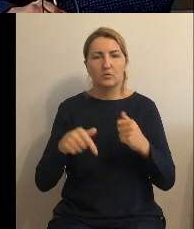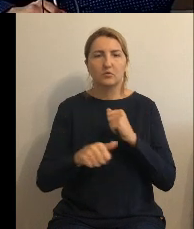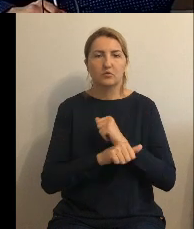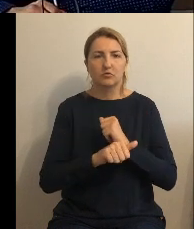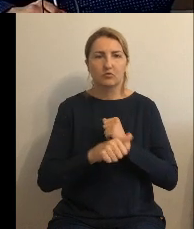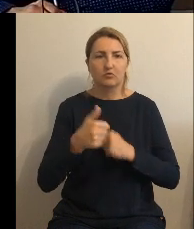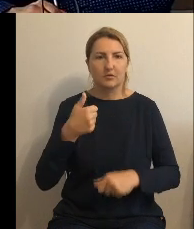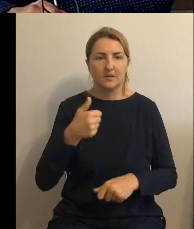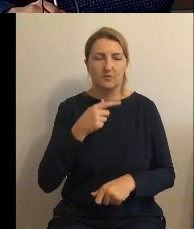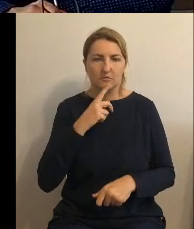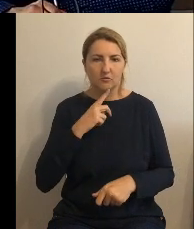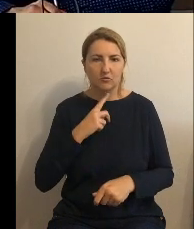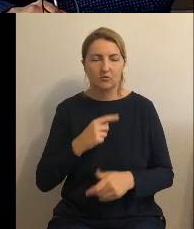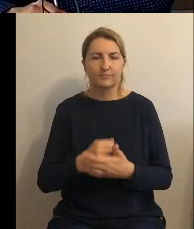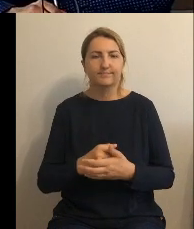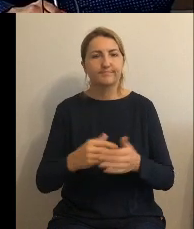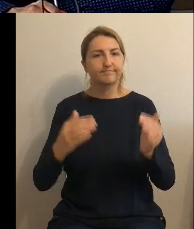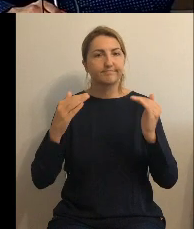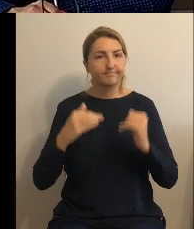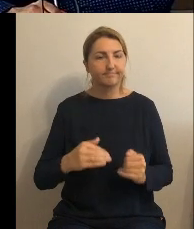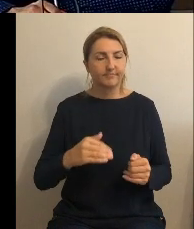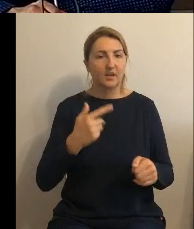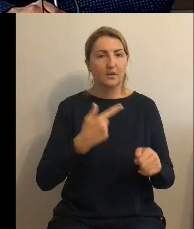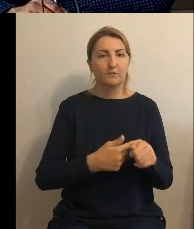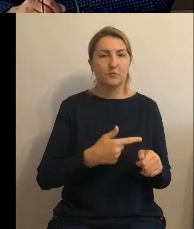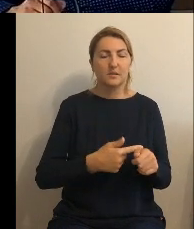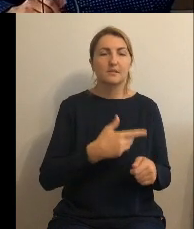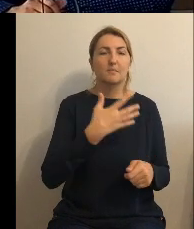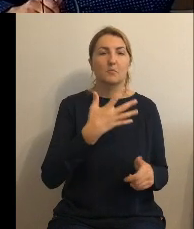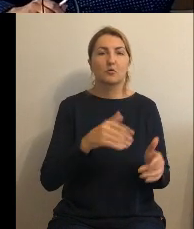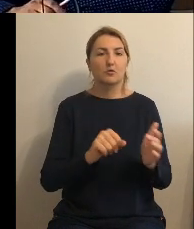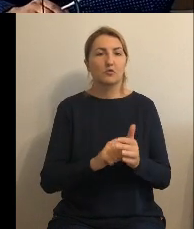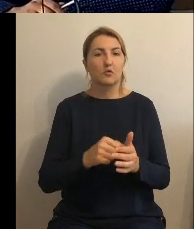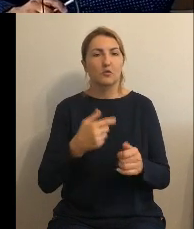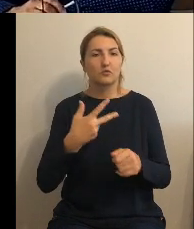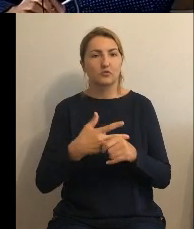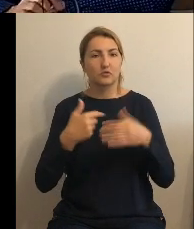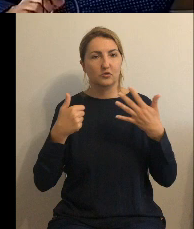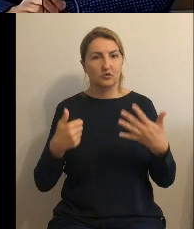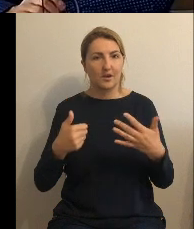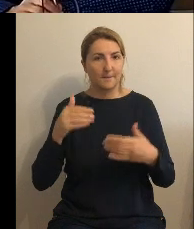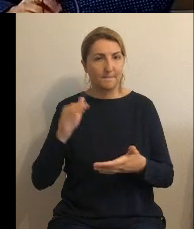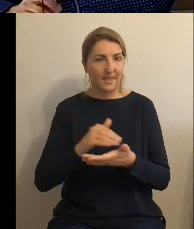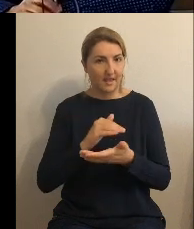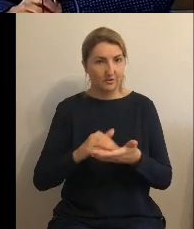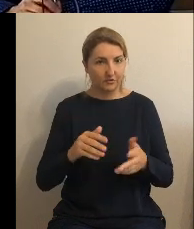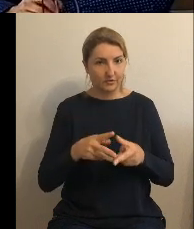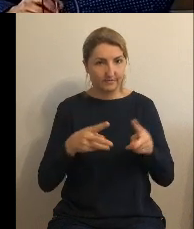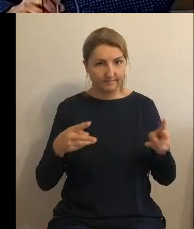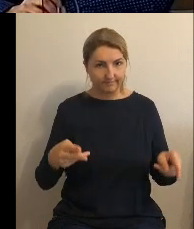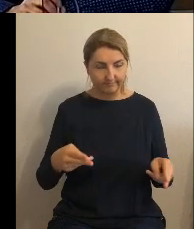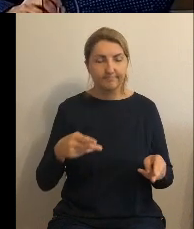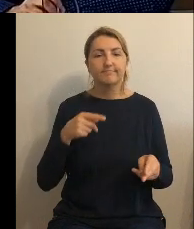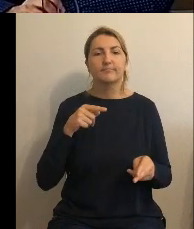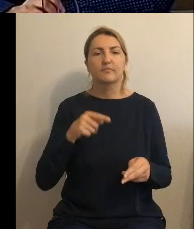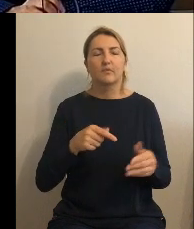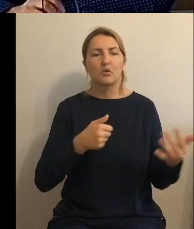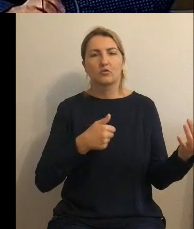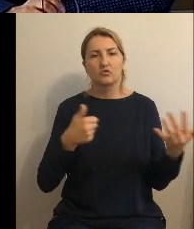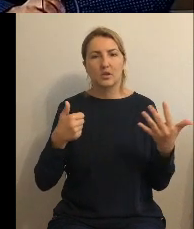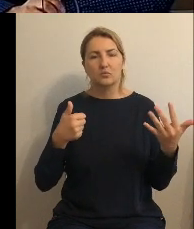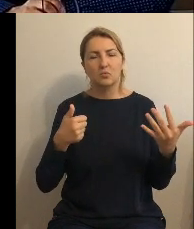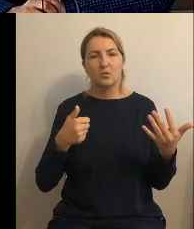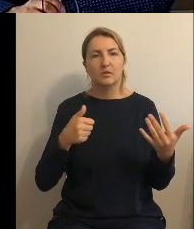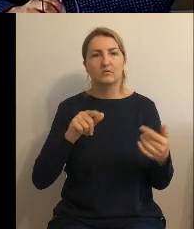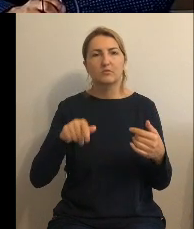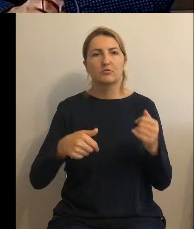od 25 do 36 miesiąca obowiązywania taryfy 6 złotych 67 groszy